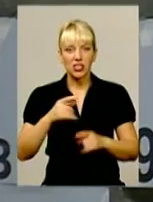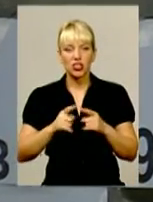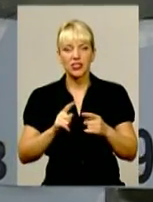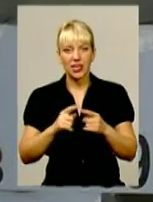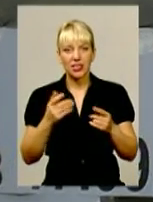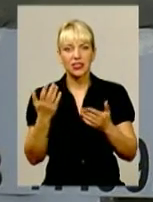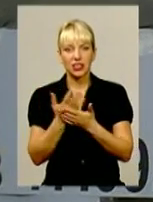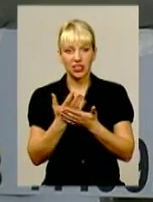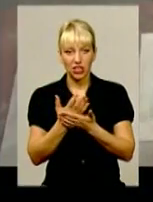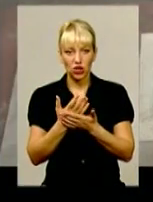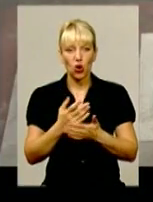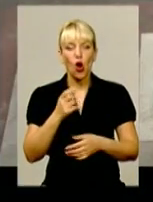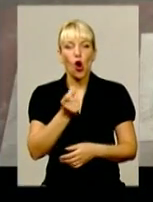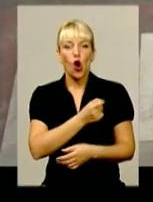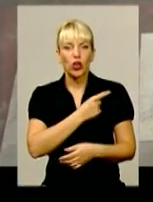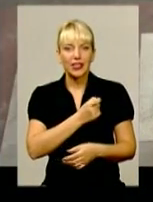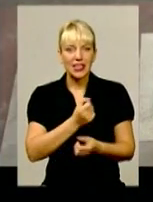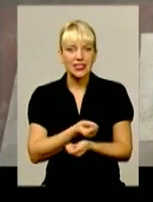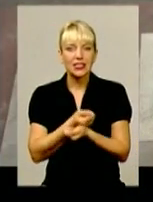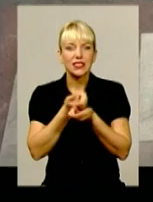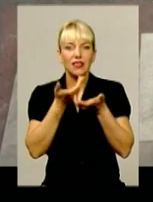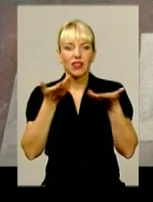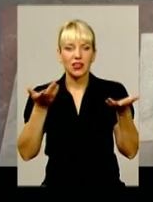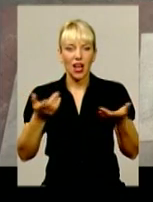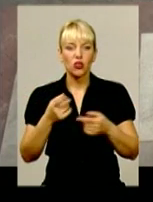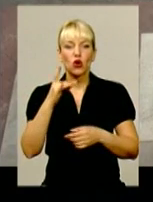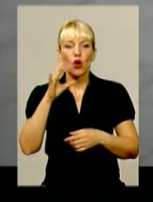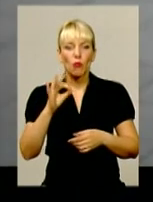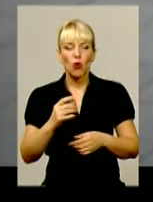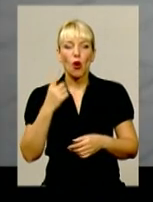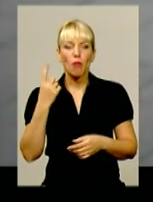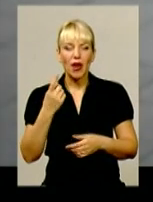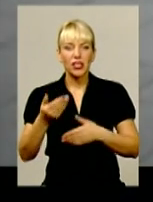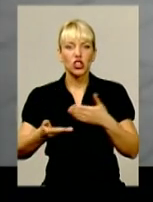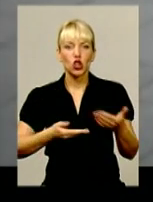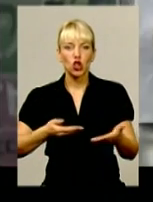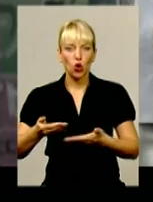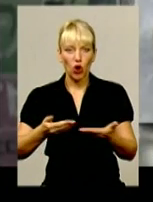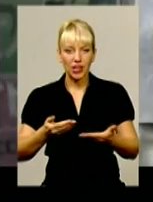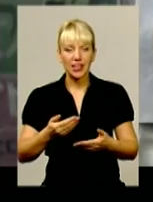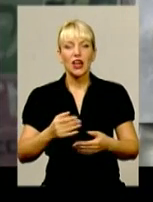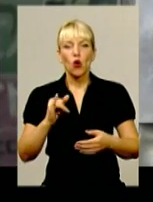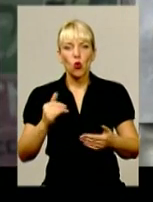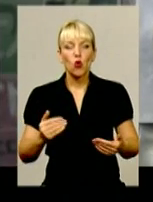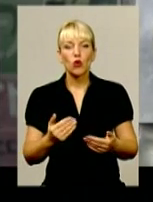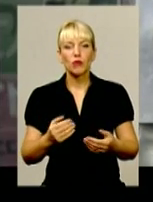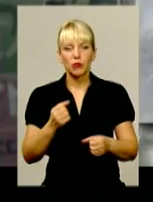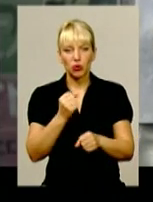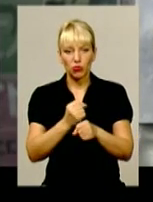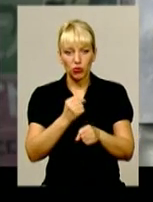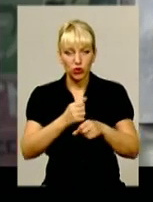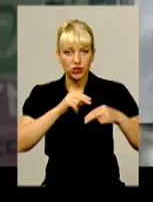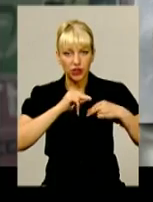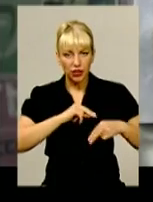Довженко «Одеський світанок» – це розповідь про перші кроки в режисерській кар'єрі Довженка. Зйомки фільма відбувалися на тій самій